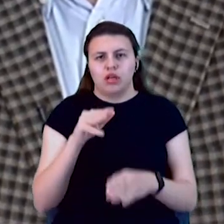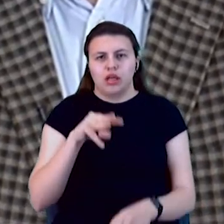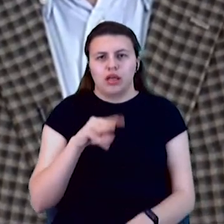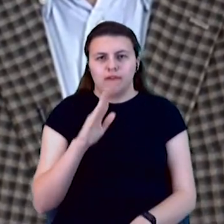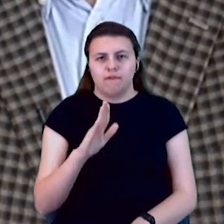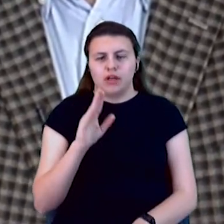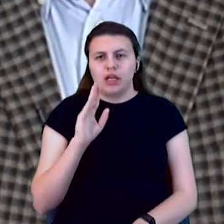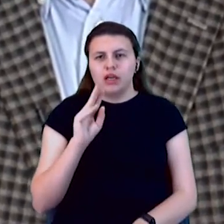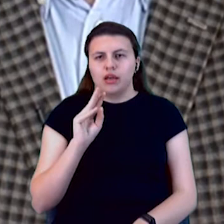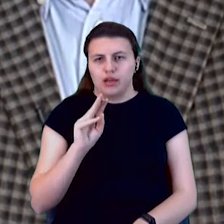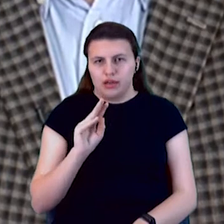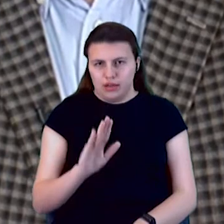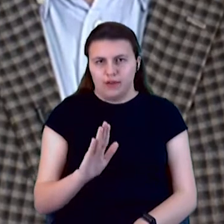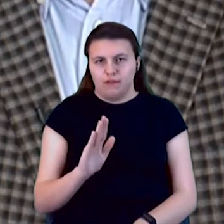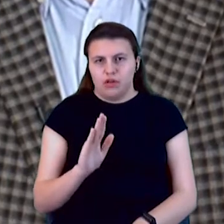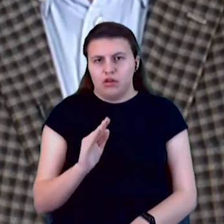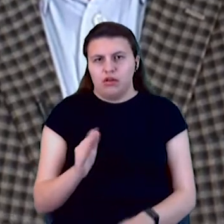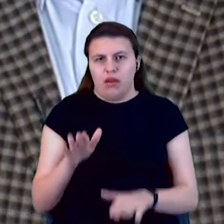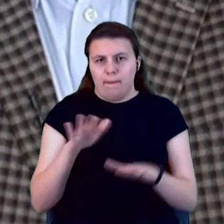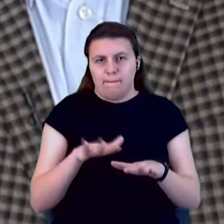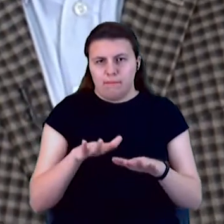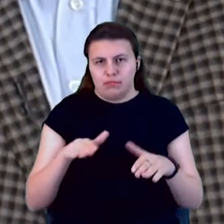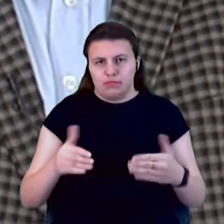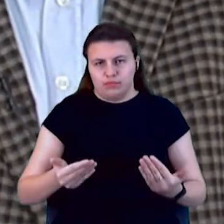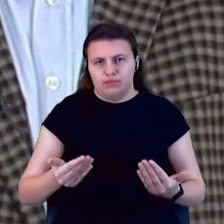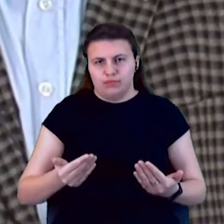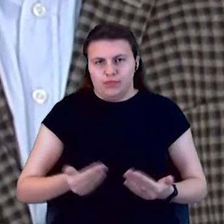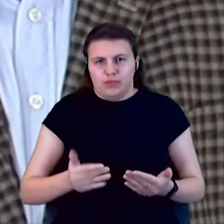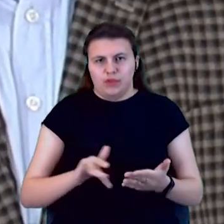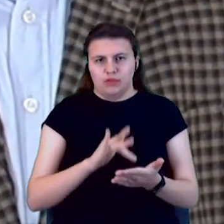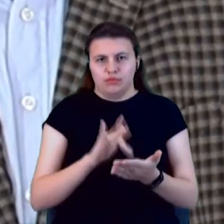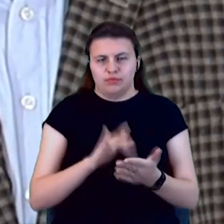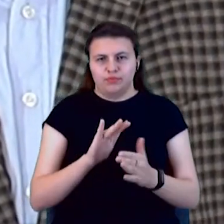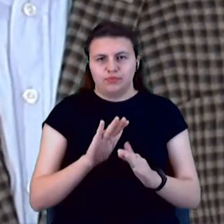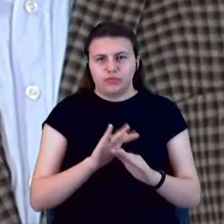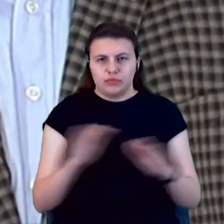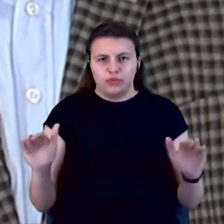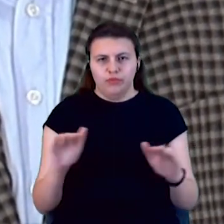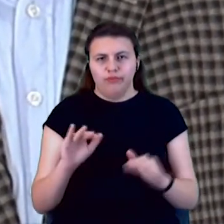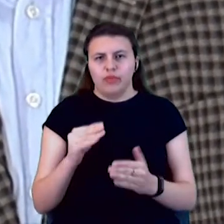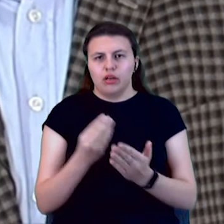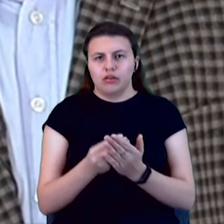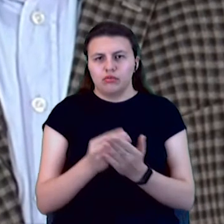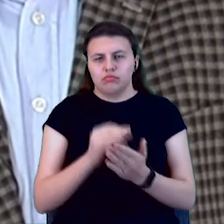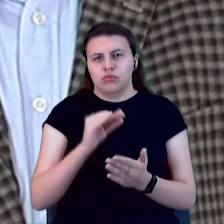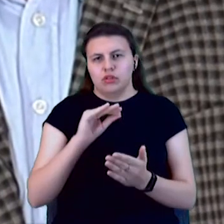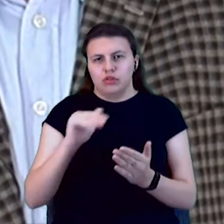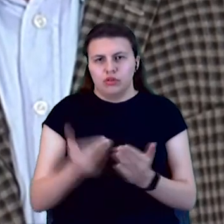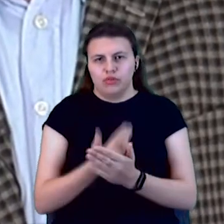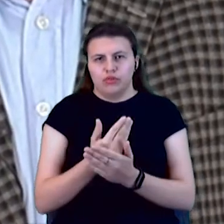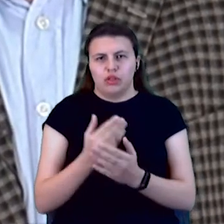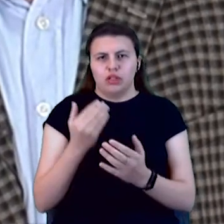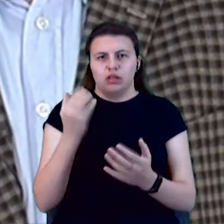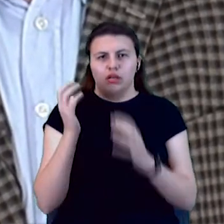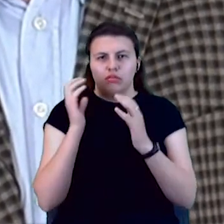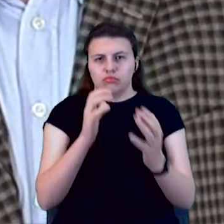Перенесемось на місцевий рівень. Я вам тут хочу нагадати, що у Маріуполі за кредитні гроші оновили громадський транспорт і планують ремонт водоводу,